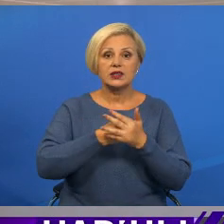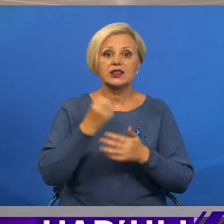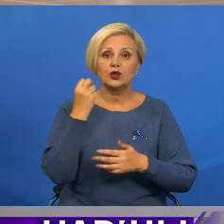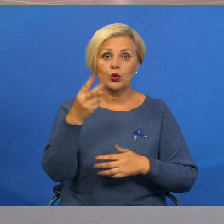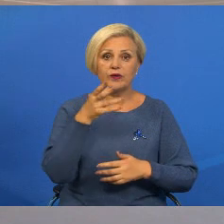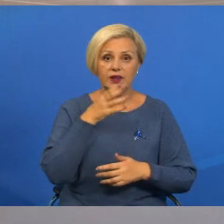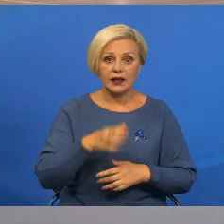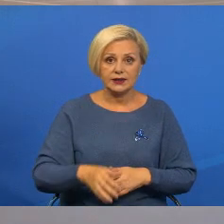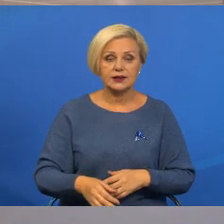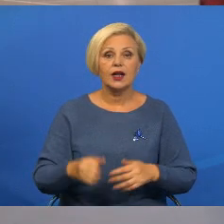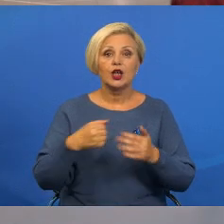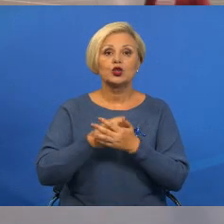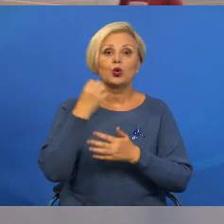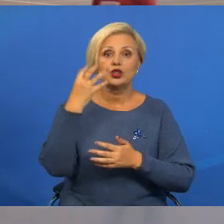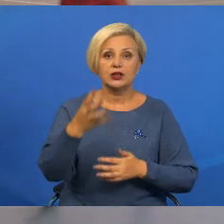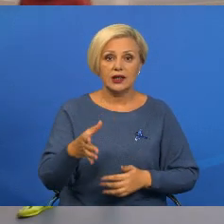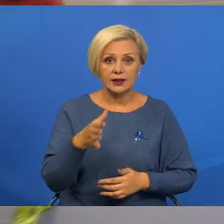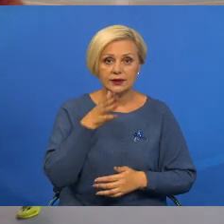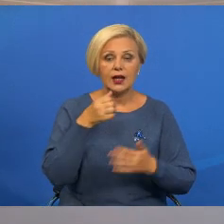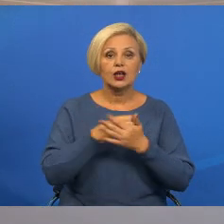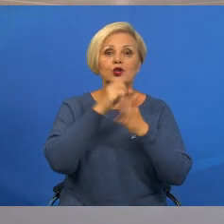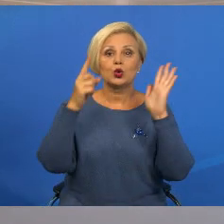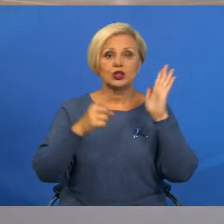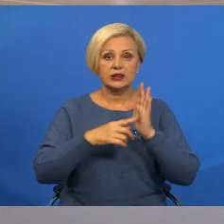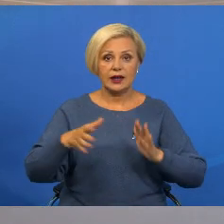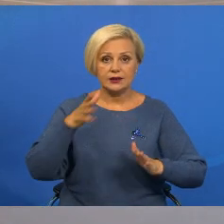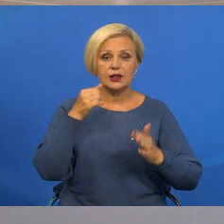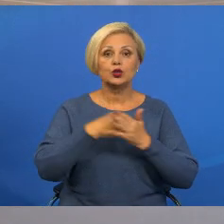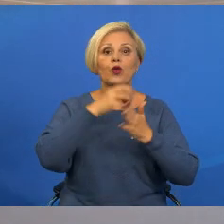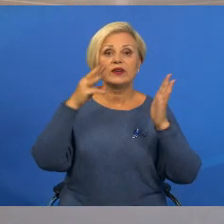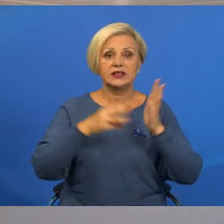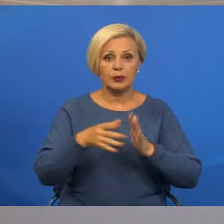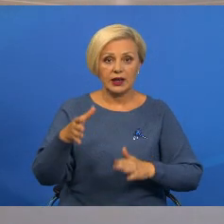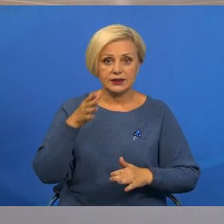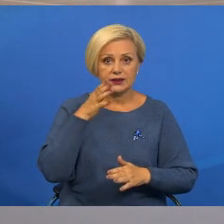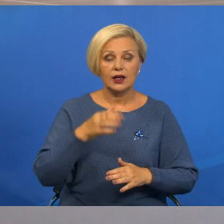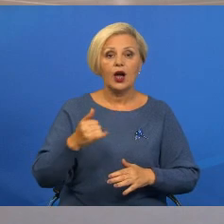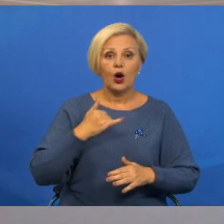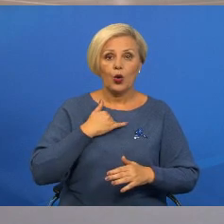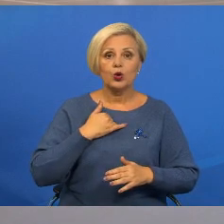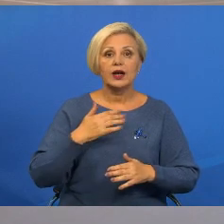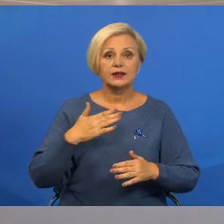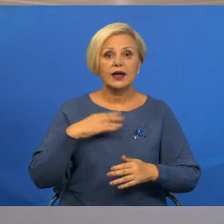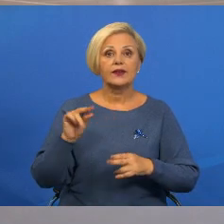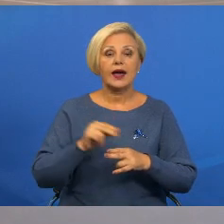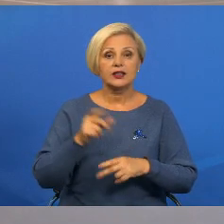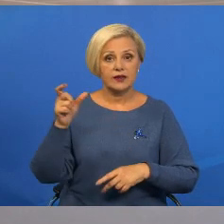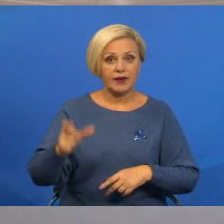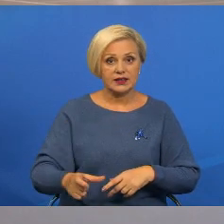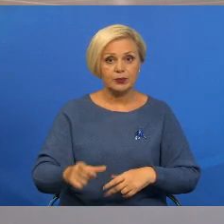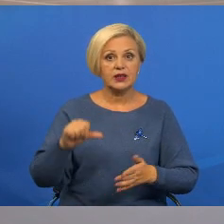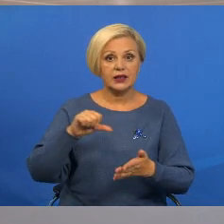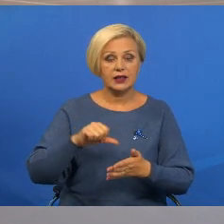лет, до 14 лет, до 16 лет, до 18 лет. У нас воспитанник нашей организации